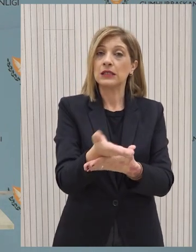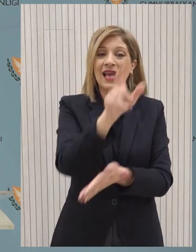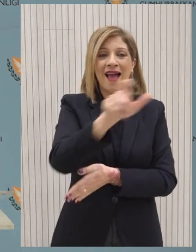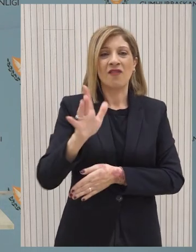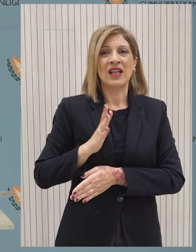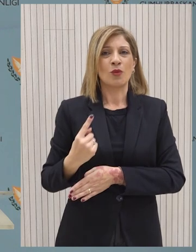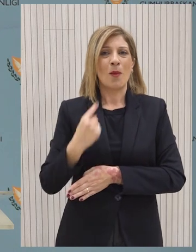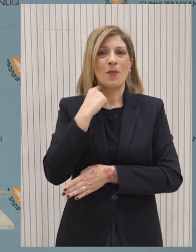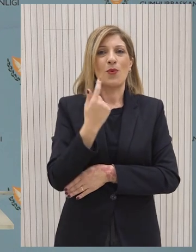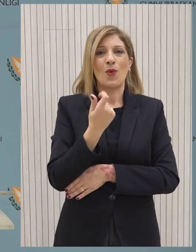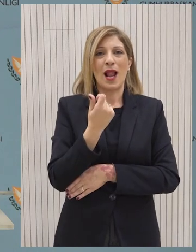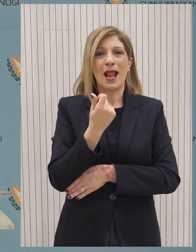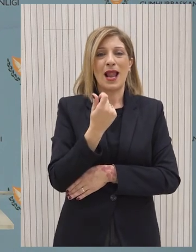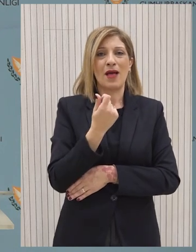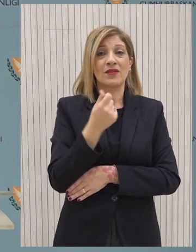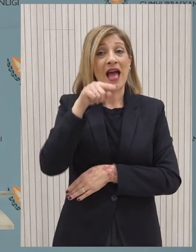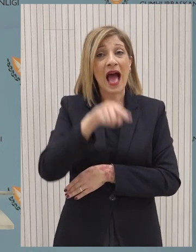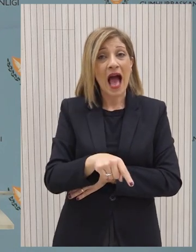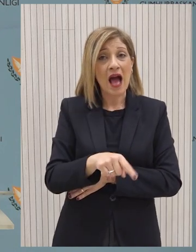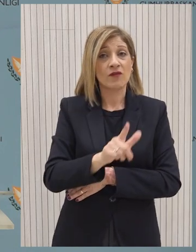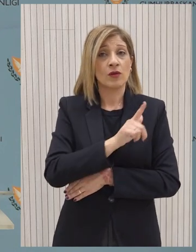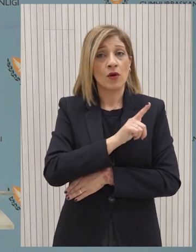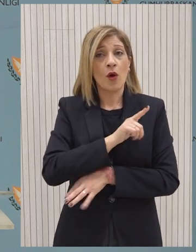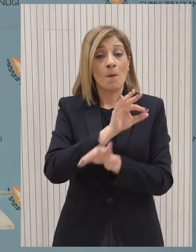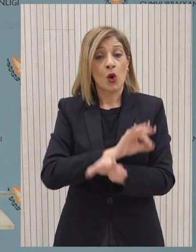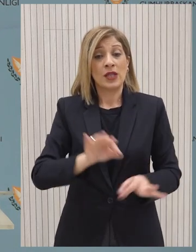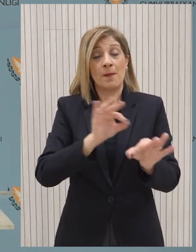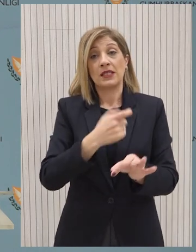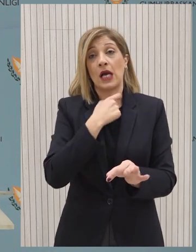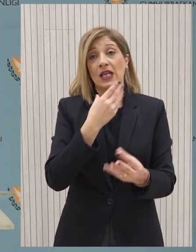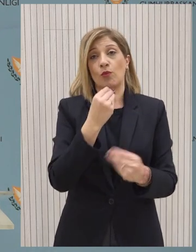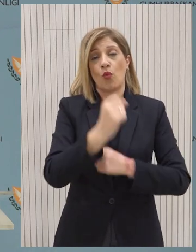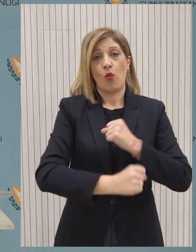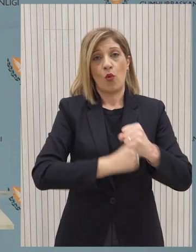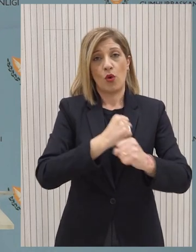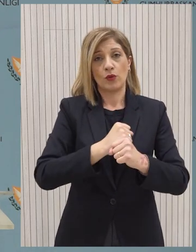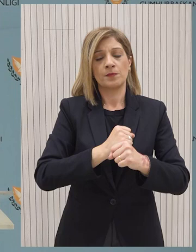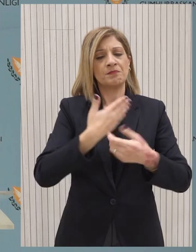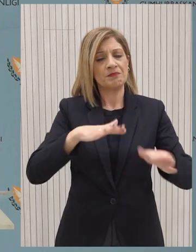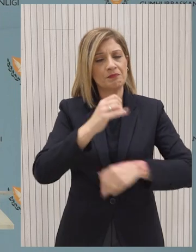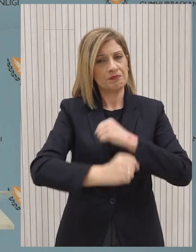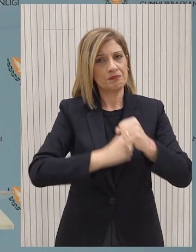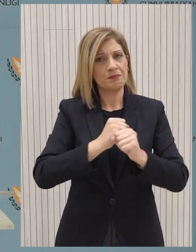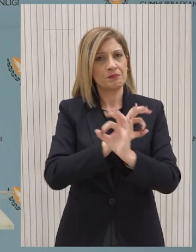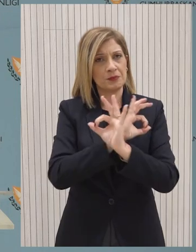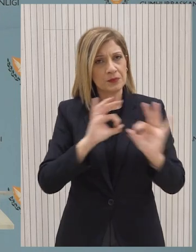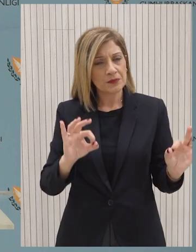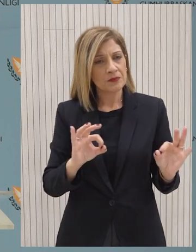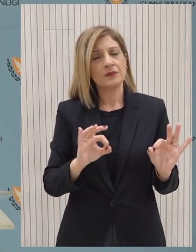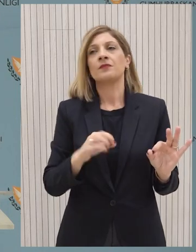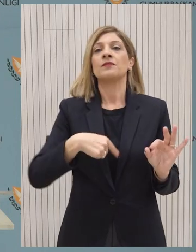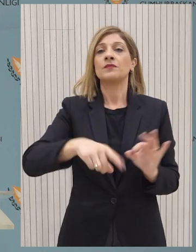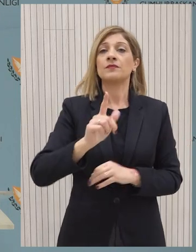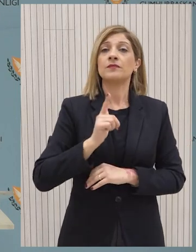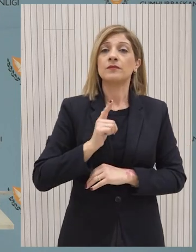επισημένω θα έπρεπε εδώ και χρόνια να προετοιμαστεί. Ετοιμάζεται, θα ολοκληρωθεί τέλος του χρόνου και βεβαίως σύμφωνα πάντοτε μαζί με τις